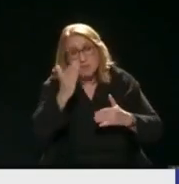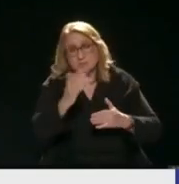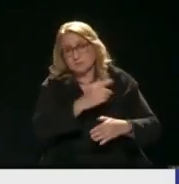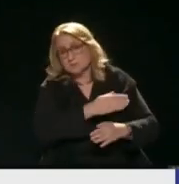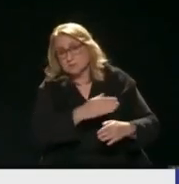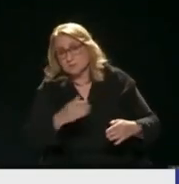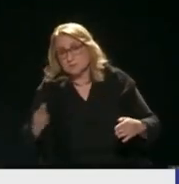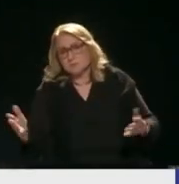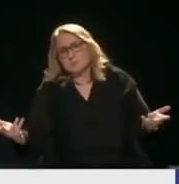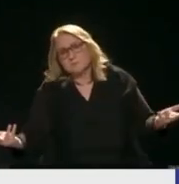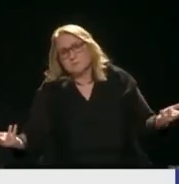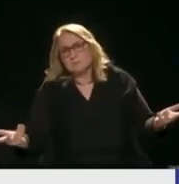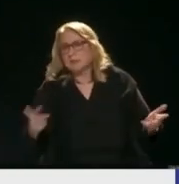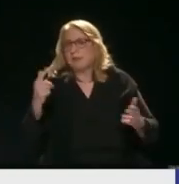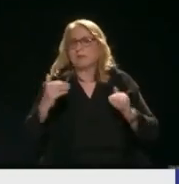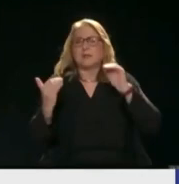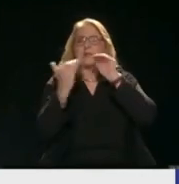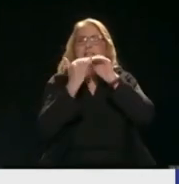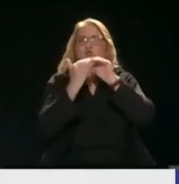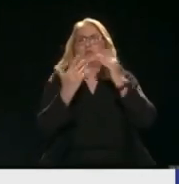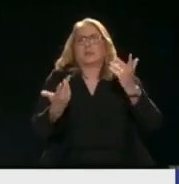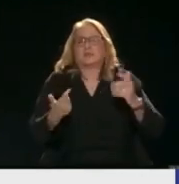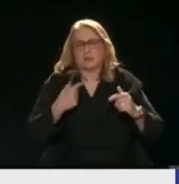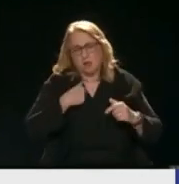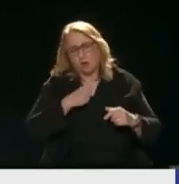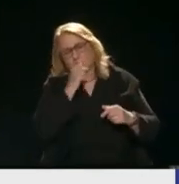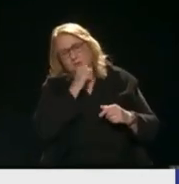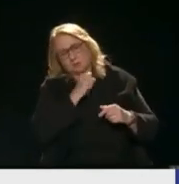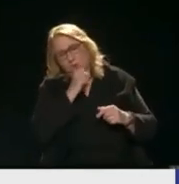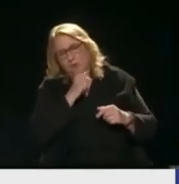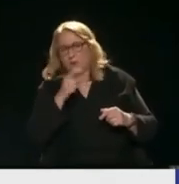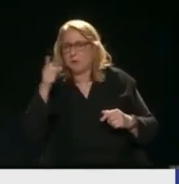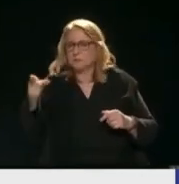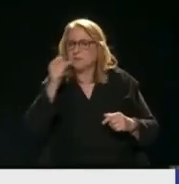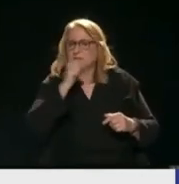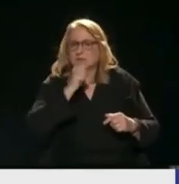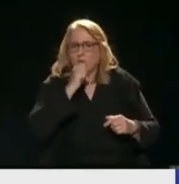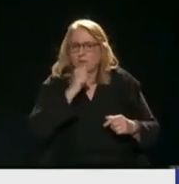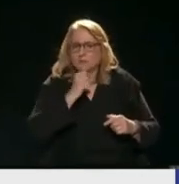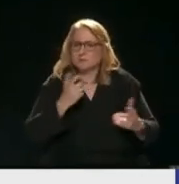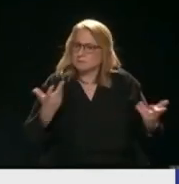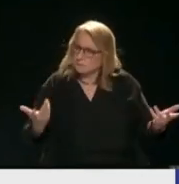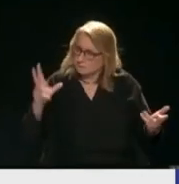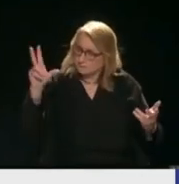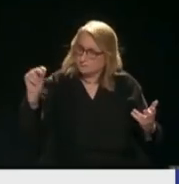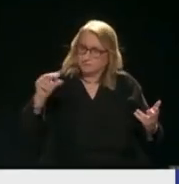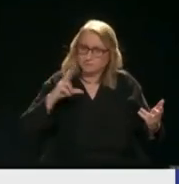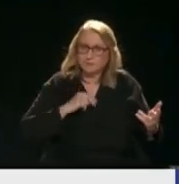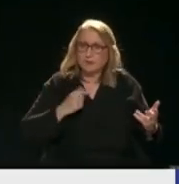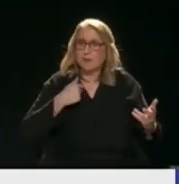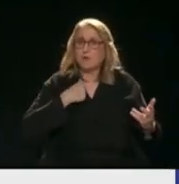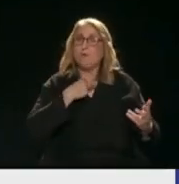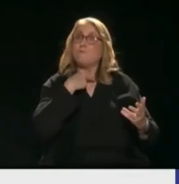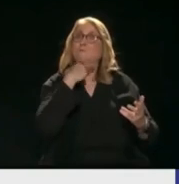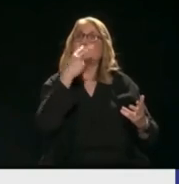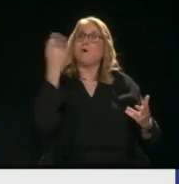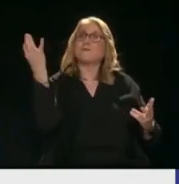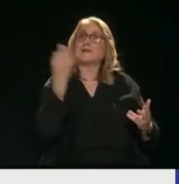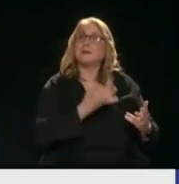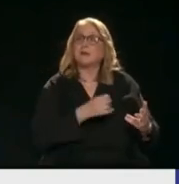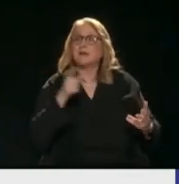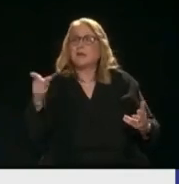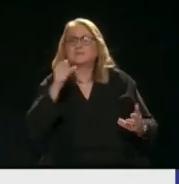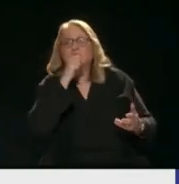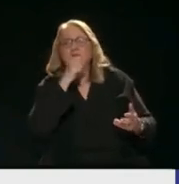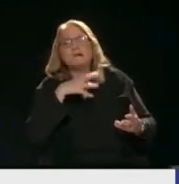τραγουδάζεις και εγώ τραγουδάω Εγώ παίρνεις το μικρόφωνο εσύ Έχω τη δυνατότητα ότι πάρω και εγώ Τώρα αν εγώ δεν ακούγομαι και εσύ ακούγεσαι Δεν σημαίνει